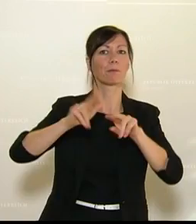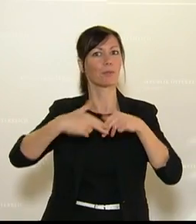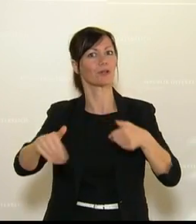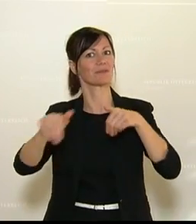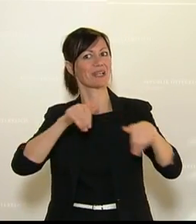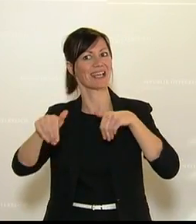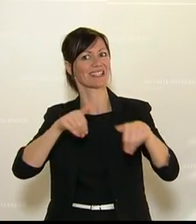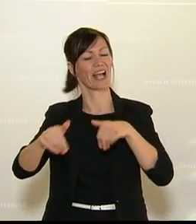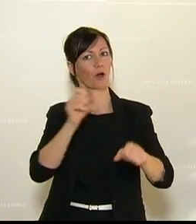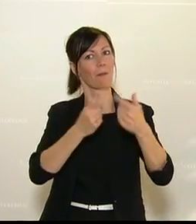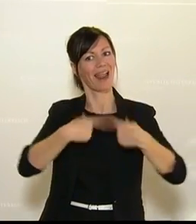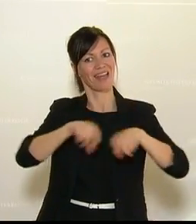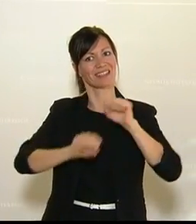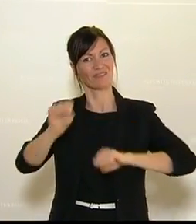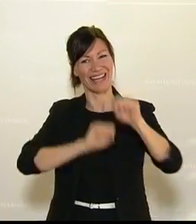Landesverteidigung.